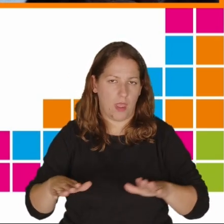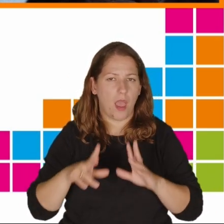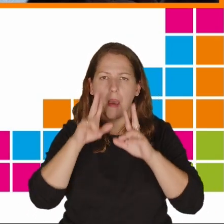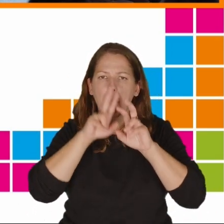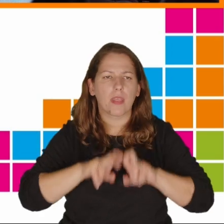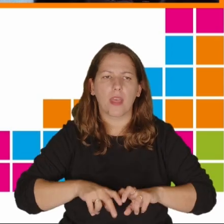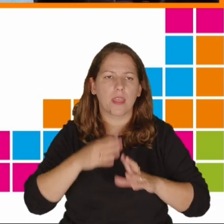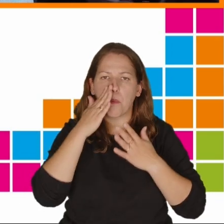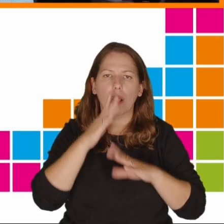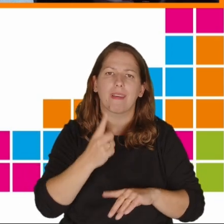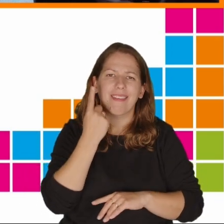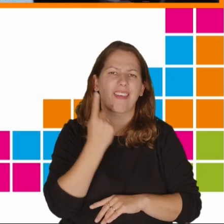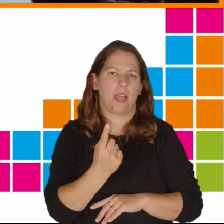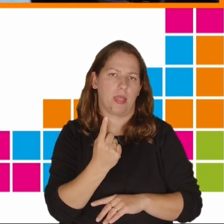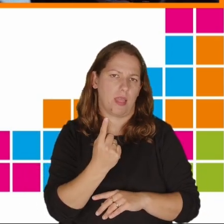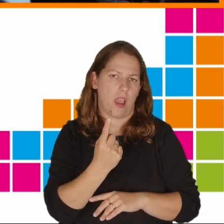pokazuje jednoznacznie